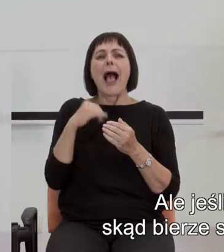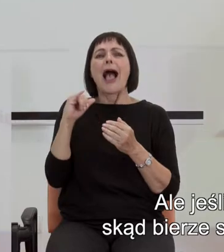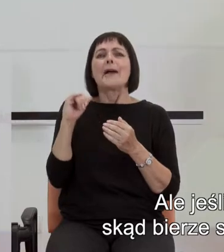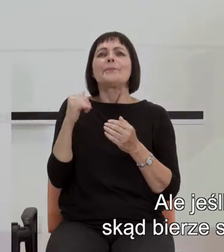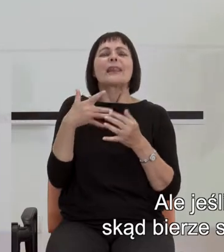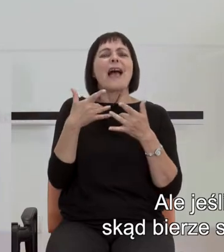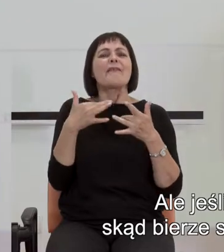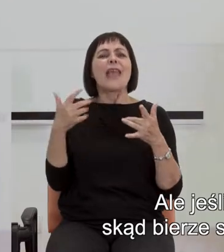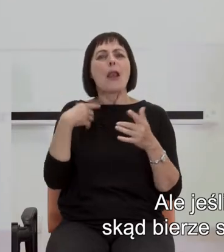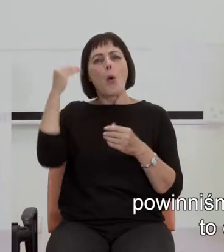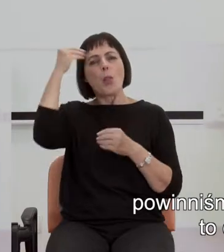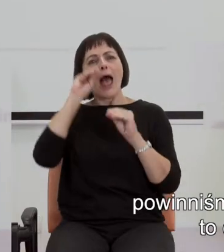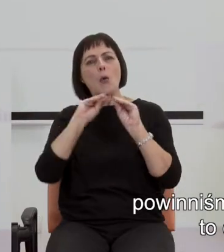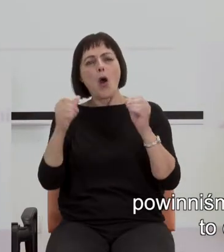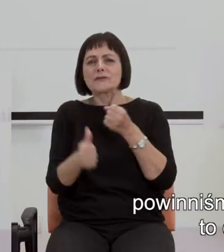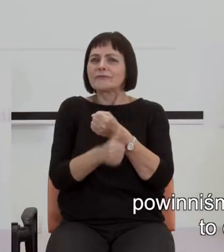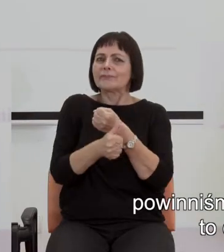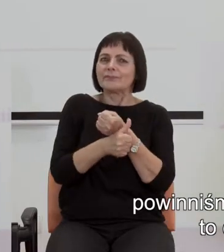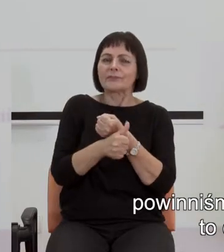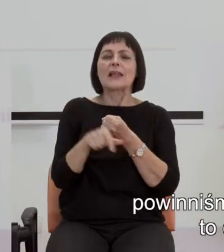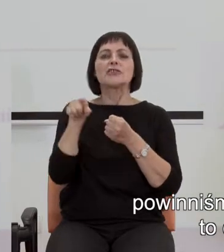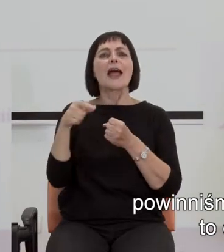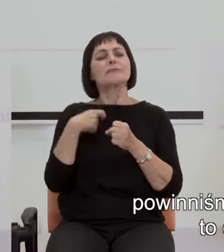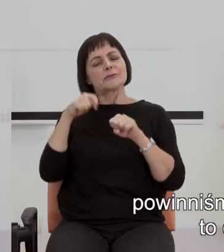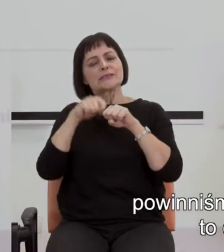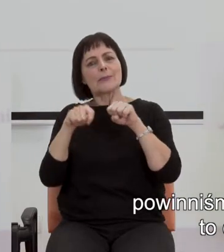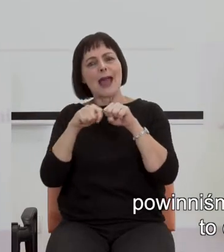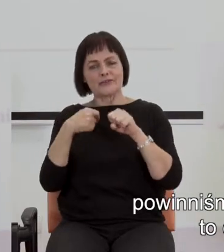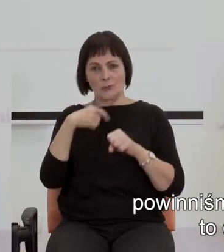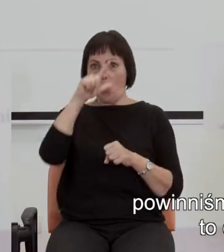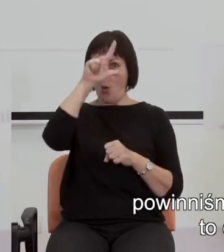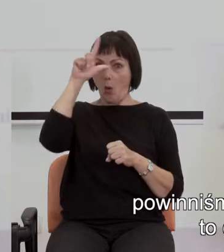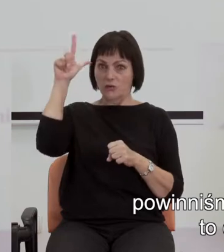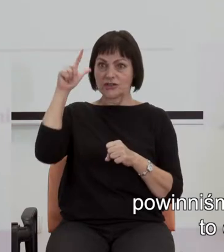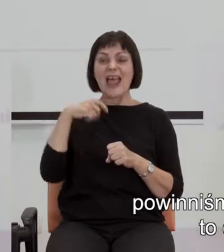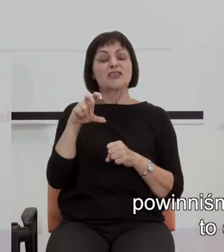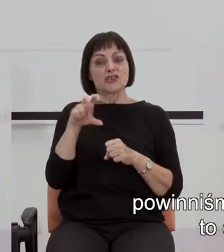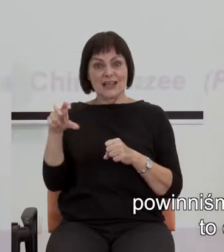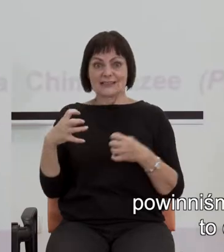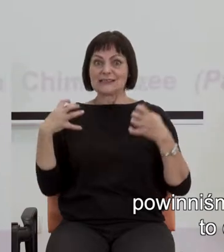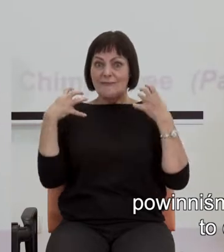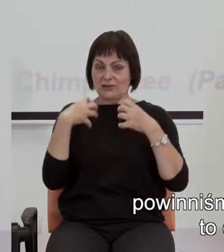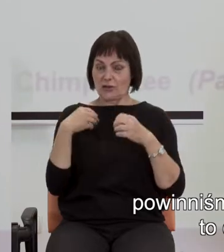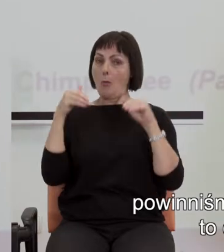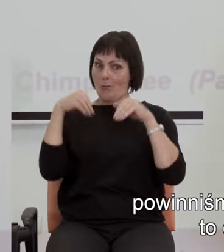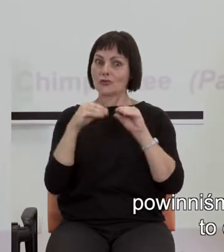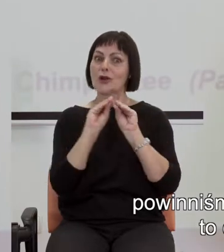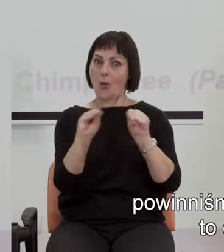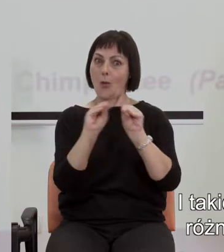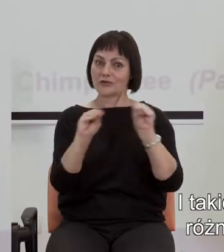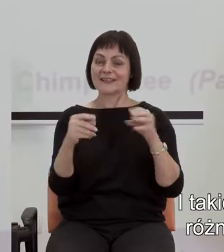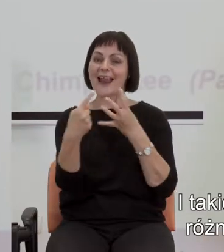wielu badaczy, powinniśmy sprawdzić, czy tak jak nas samych, ludzi, to czy zwierzęta można nauczyć liczyć.